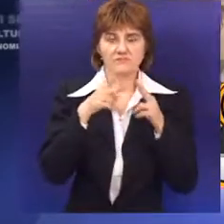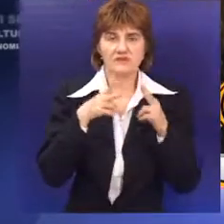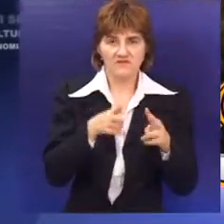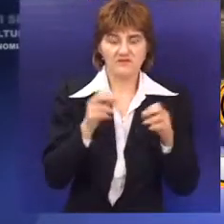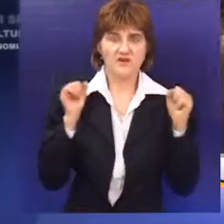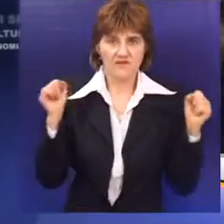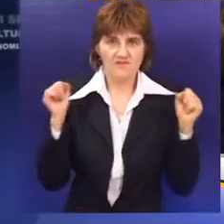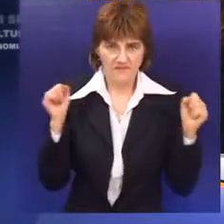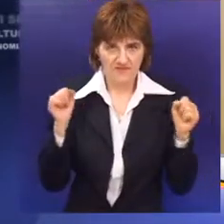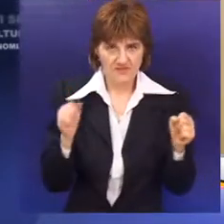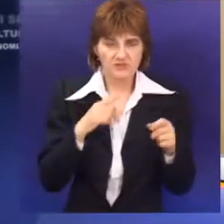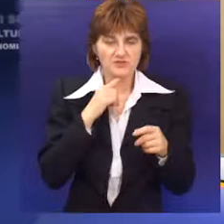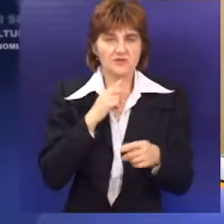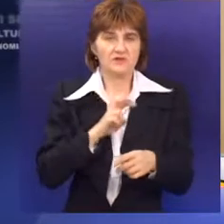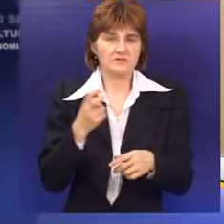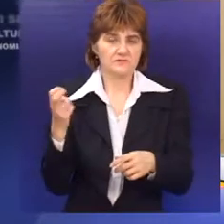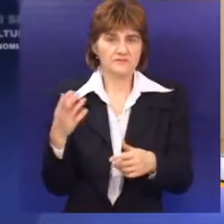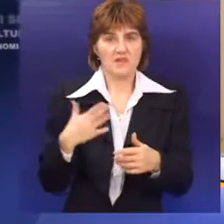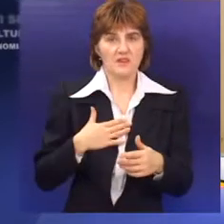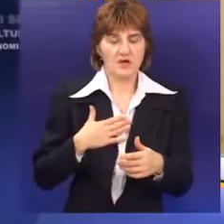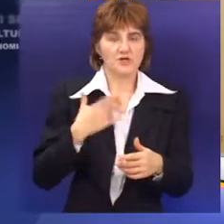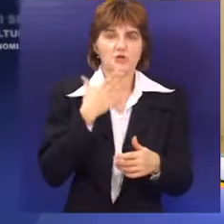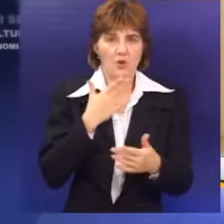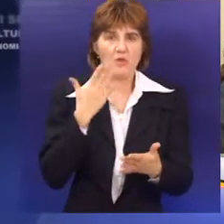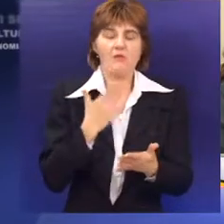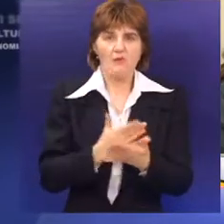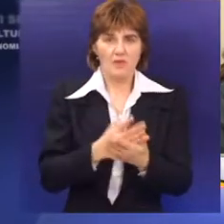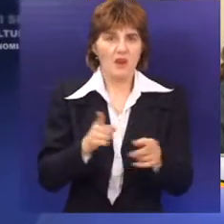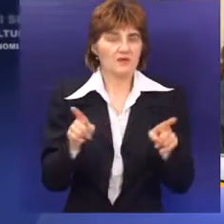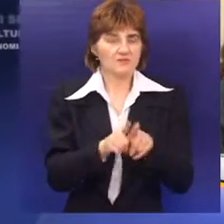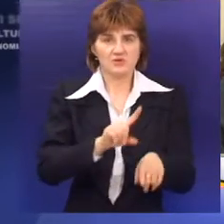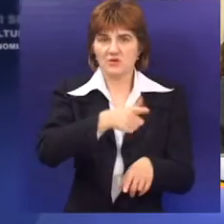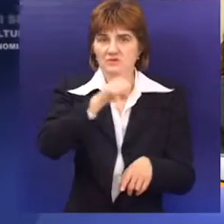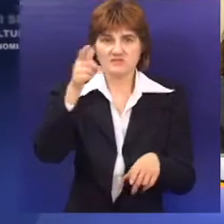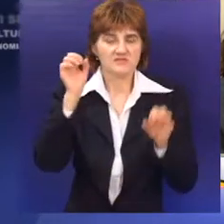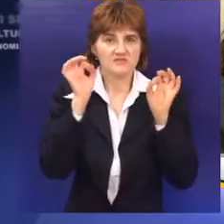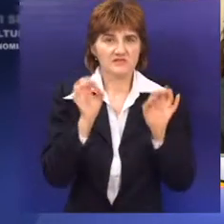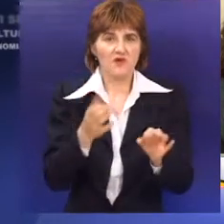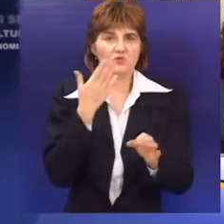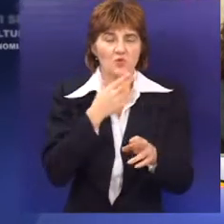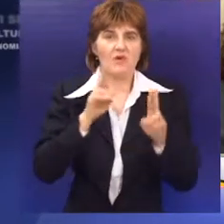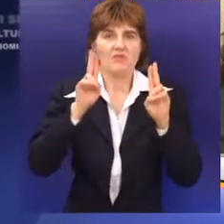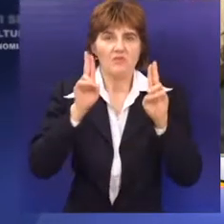Najčešće je fizičko kao i vređenje i ruganje. U našoj školi ga je bilo naravno kao i u svakoj drugoj školi,